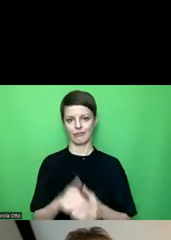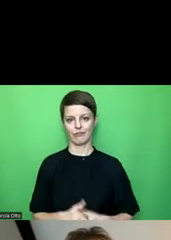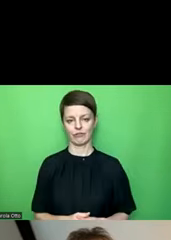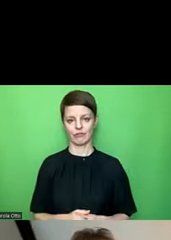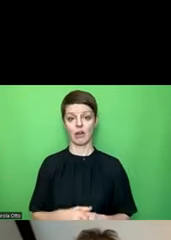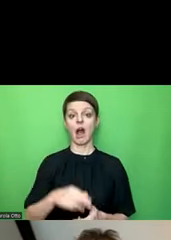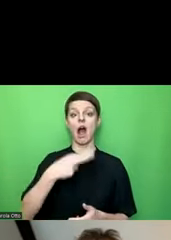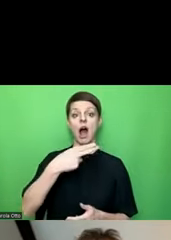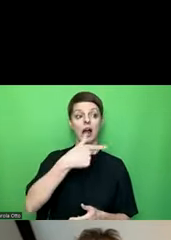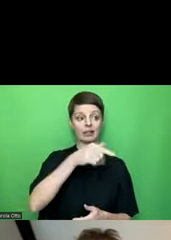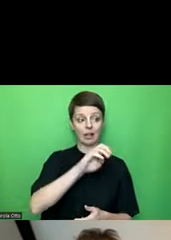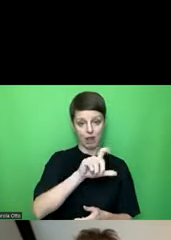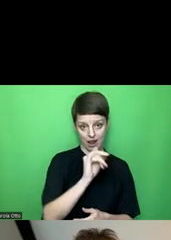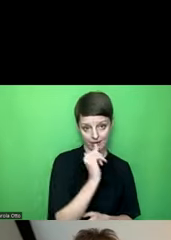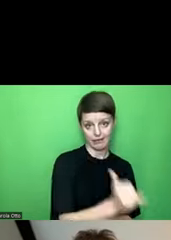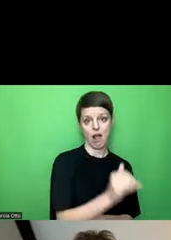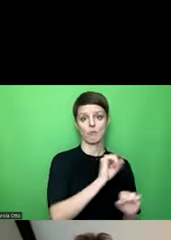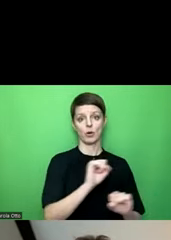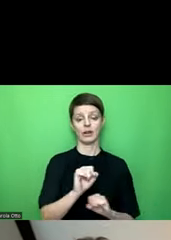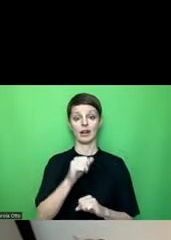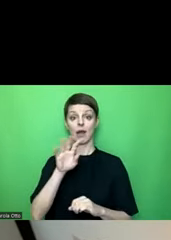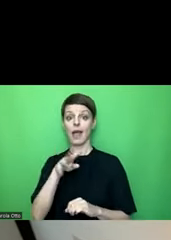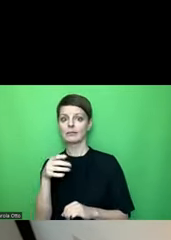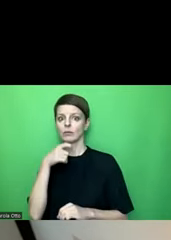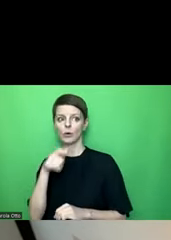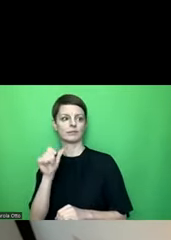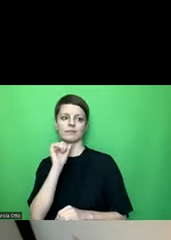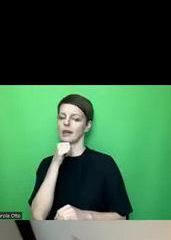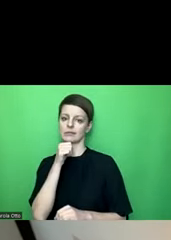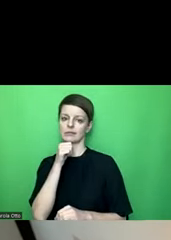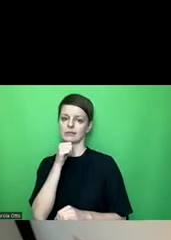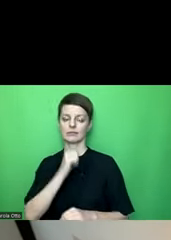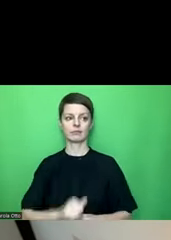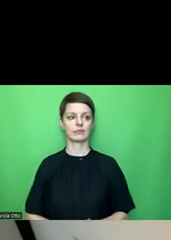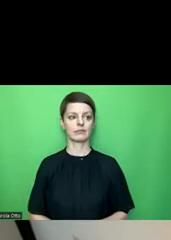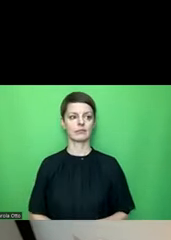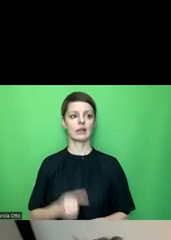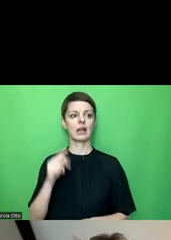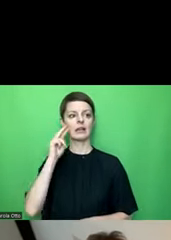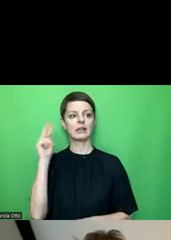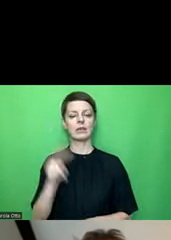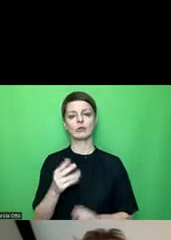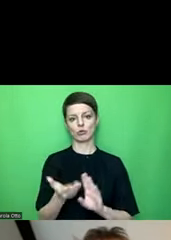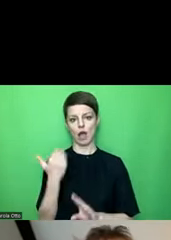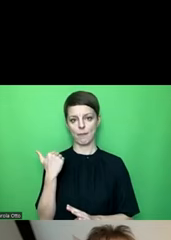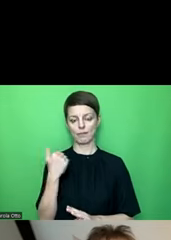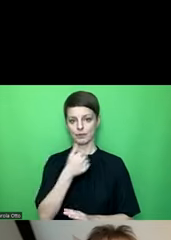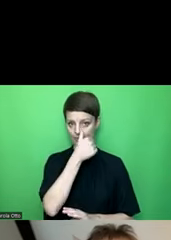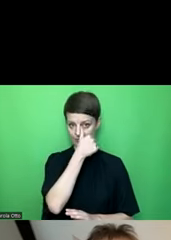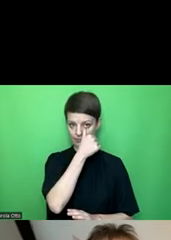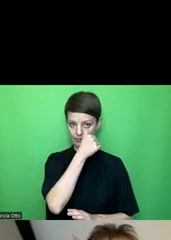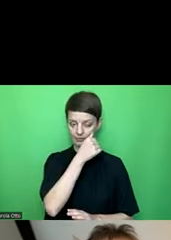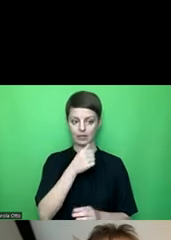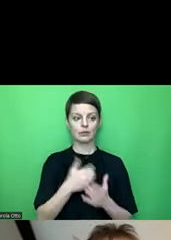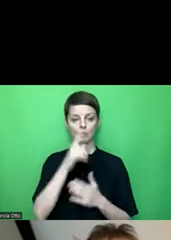in HTML, aber nicht in Excel oder Word. Dann muss ich hier eine Dimension rausnehmen, zum Beispiel sage ich, jetzt betrachte ich einfach